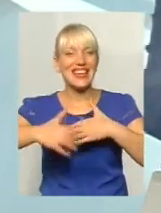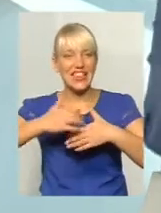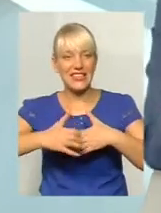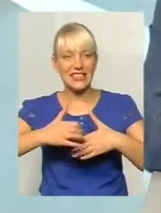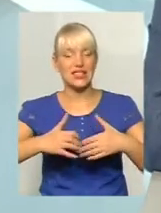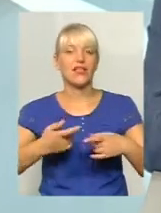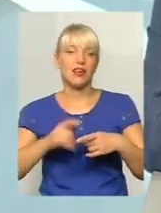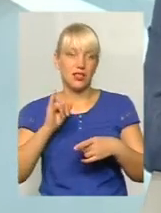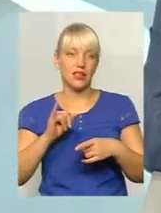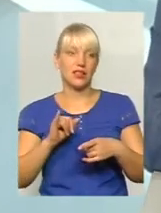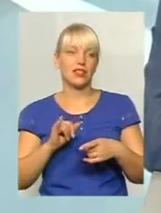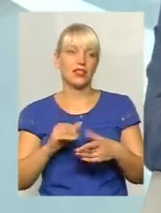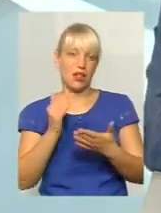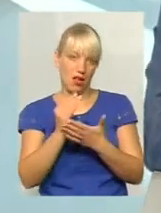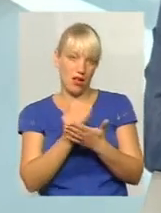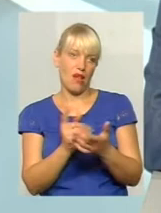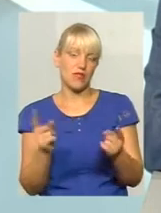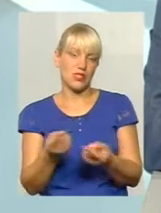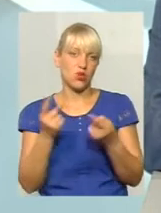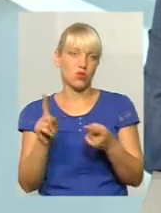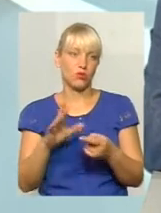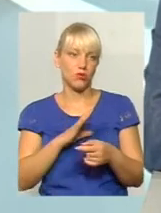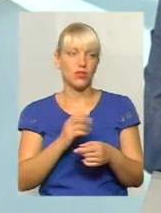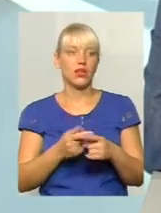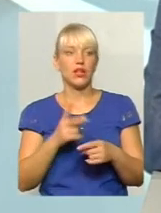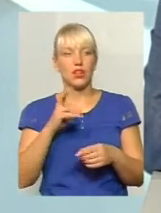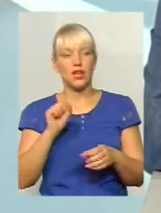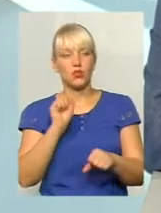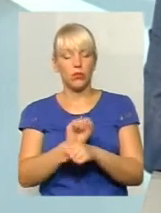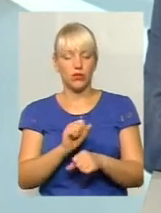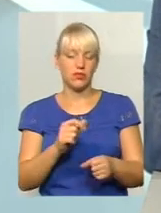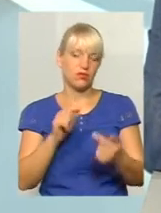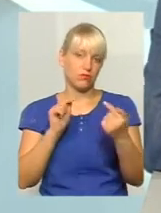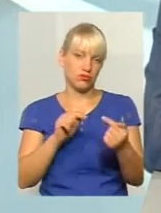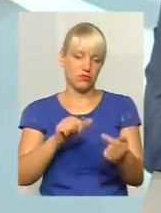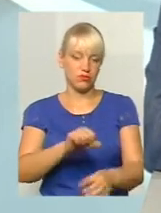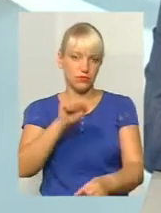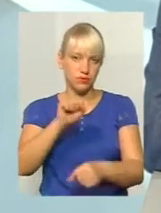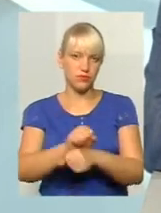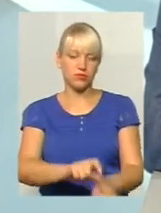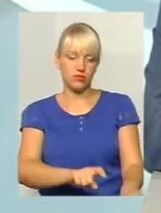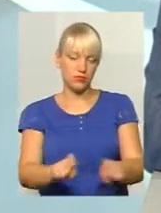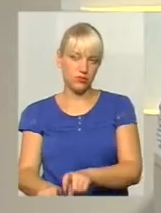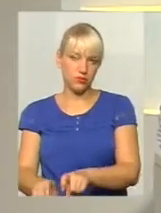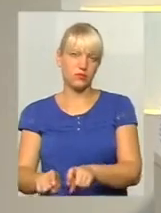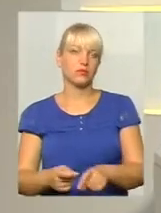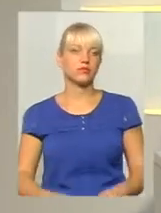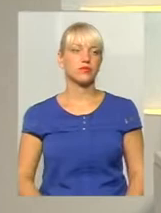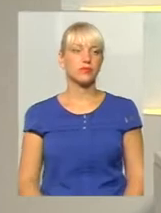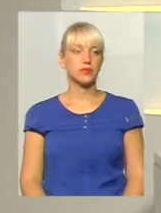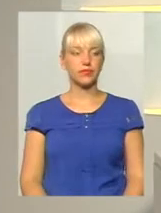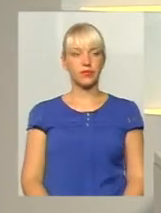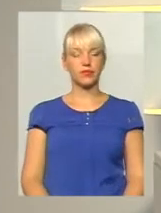і відповідно графік, звичайний режим руху. На кожній зупинці здійснюється посадку і висадку пасажорів. Та у нас ще один